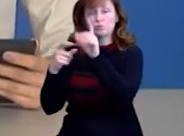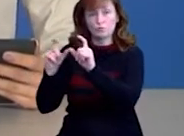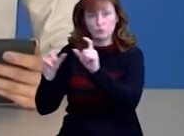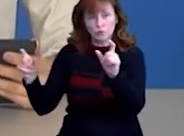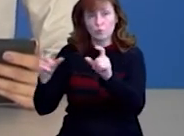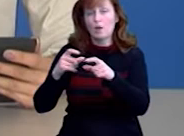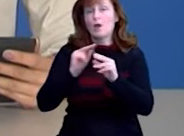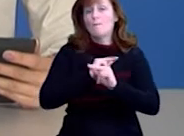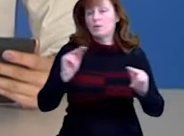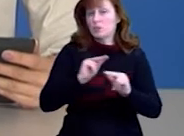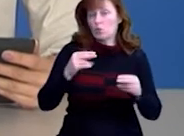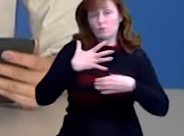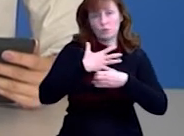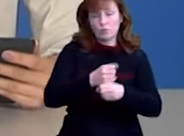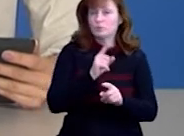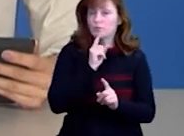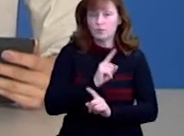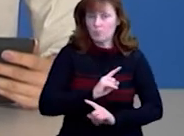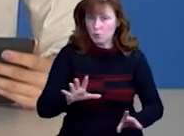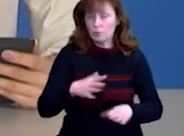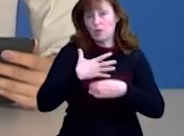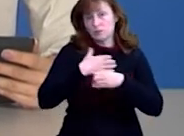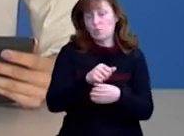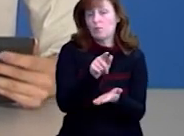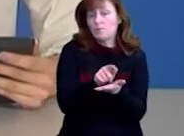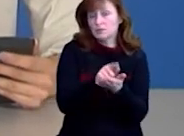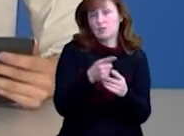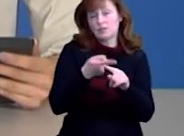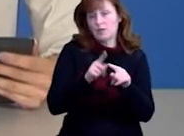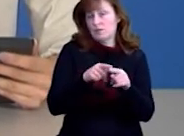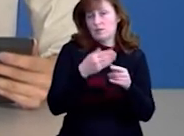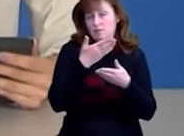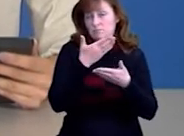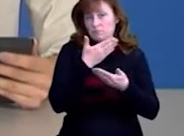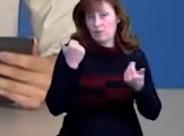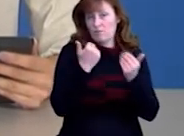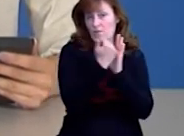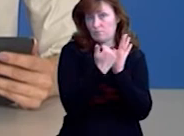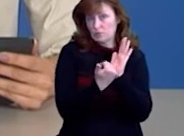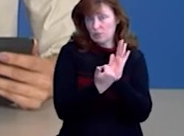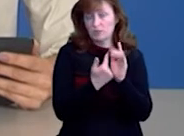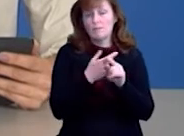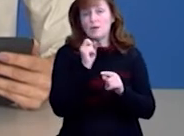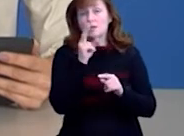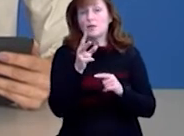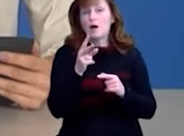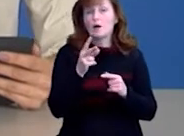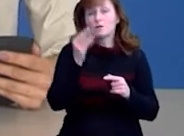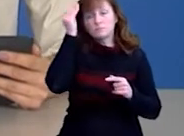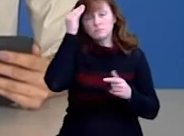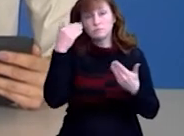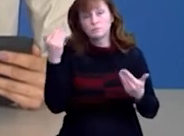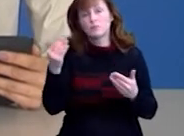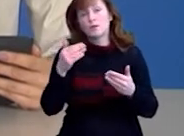скорочуватимуть, сказав Василь Білогура, скоротять посади, які не передбачені за штатом школи. Як до цього ставляться батьки дітей